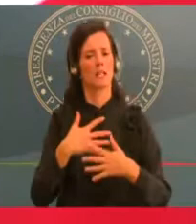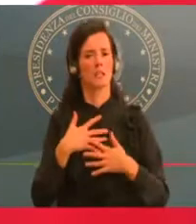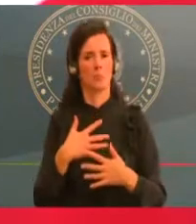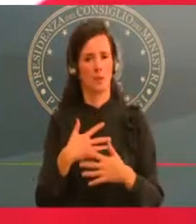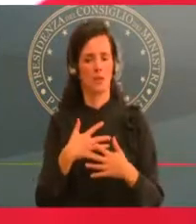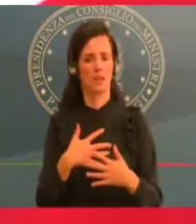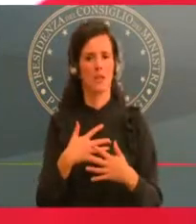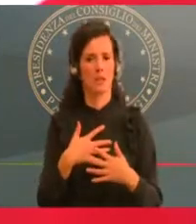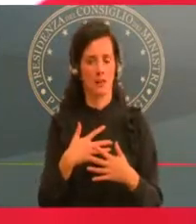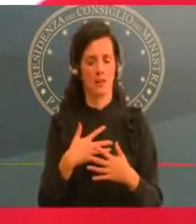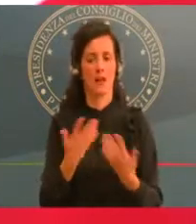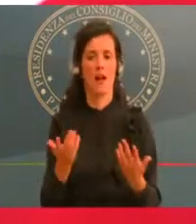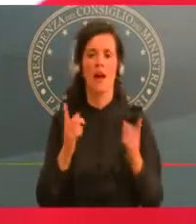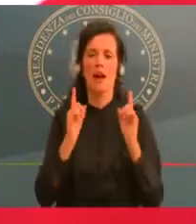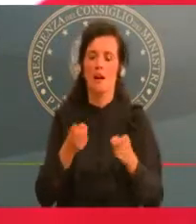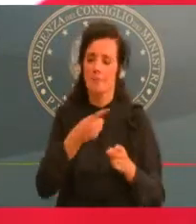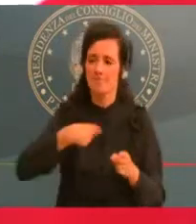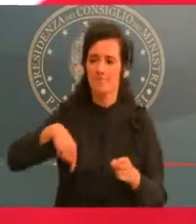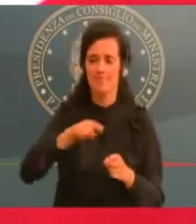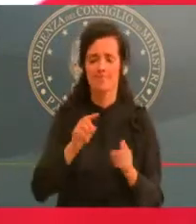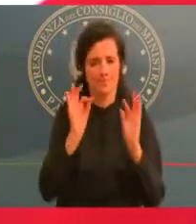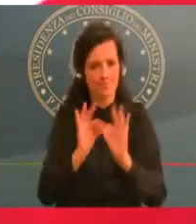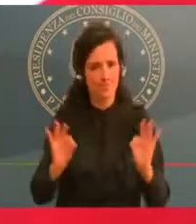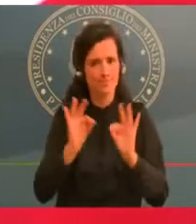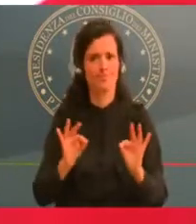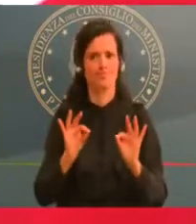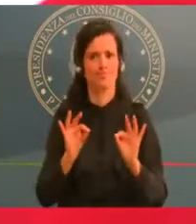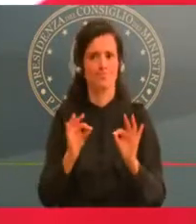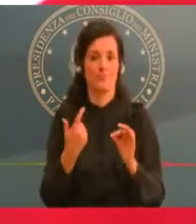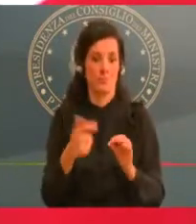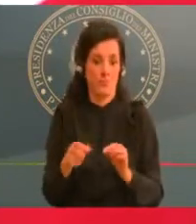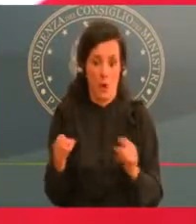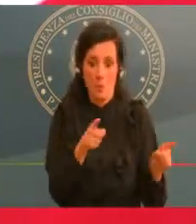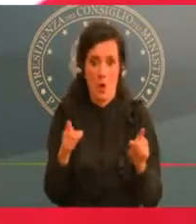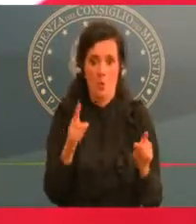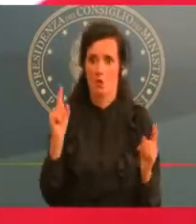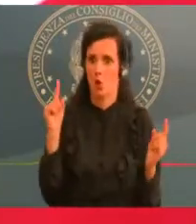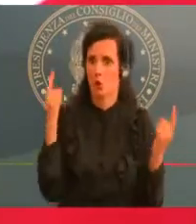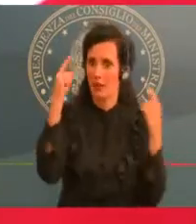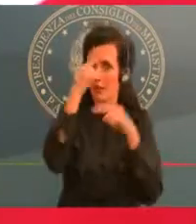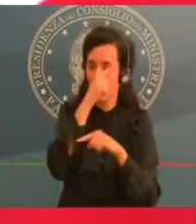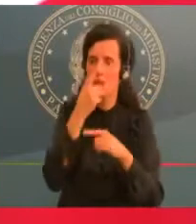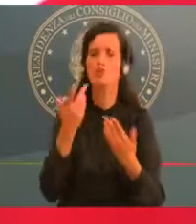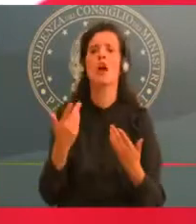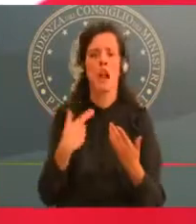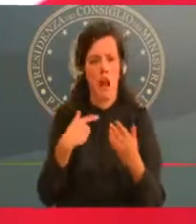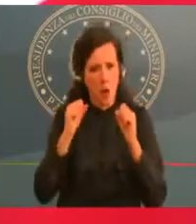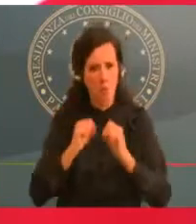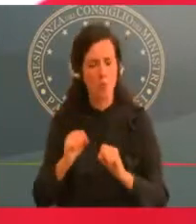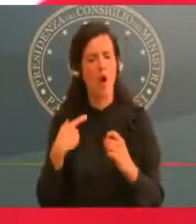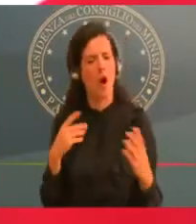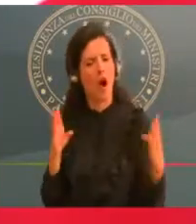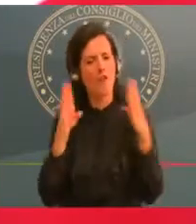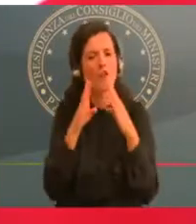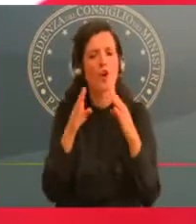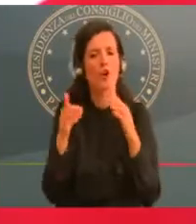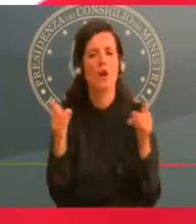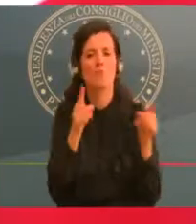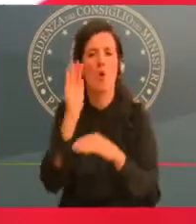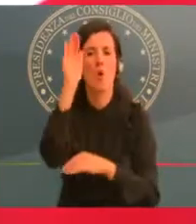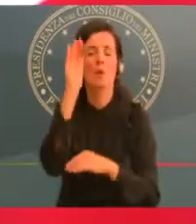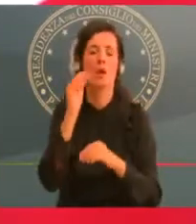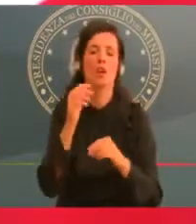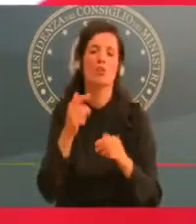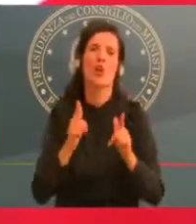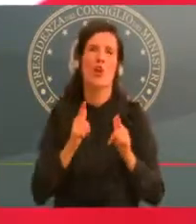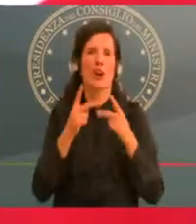affrontare con qualche serenità. Qualcuno ha detto ma Presidente lei è ottimista? Ma non è questione che non ho mai detto anzi ho precisato non